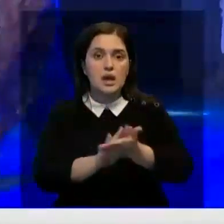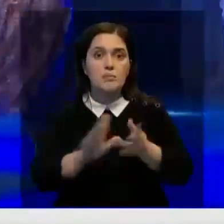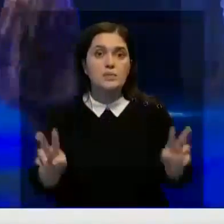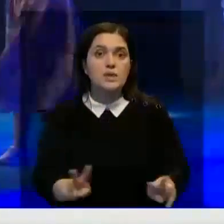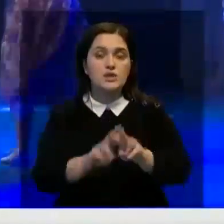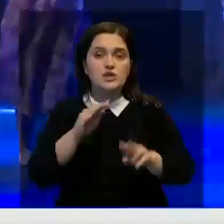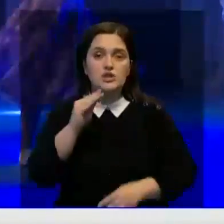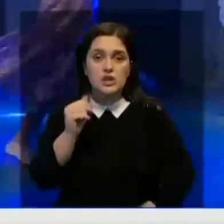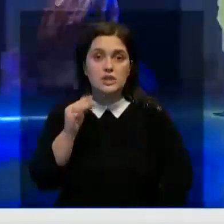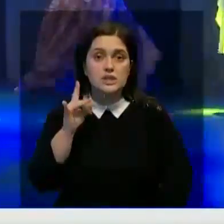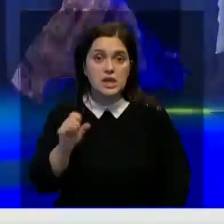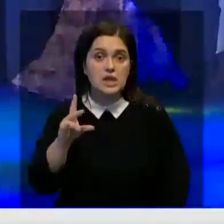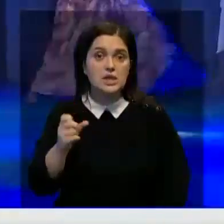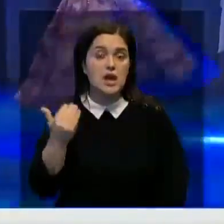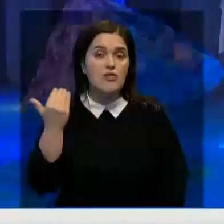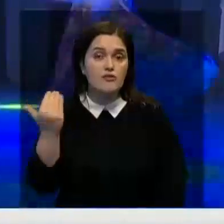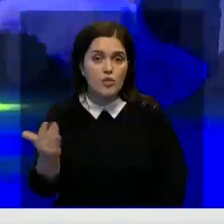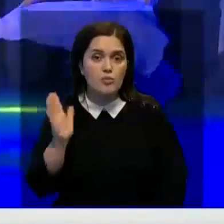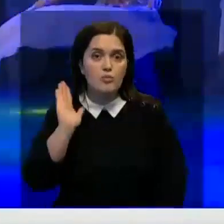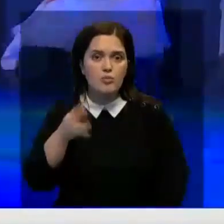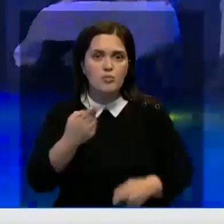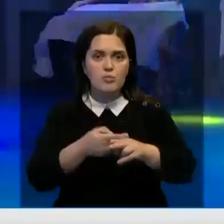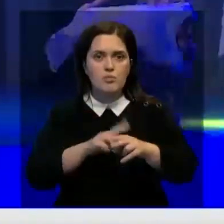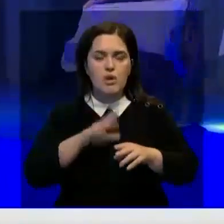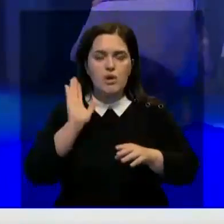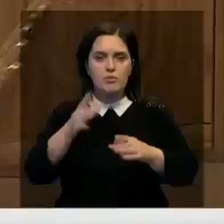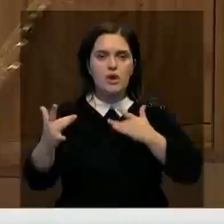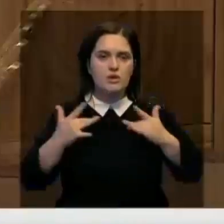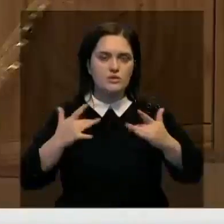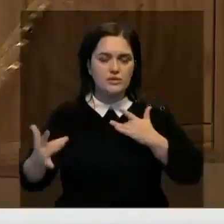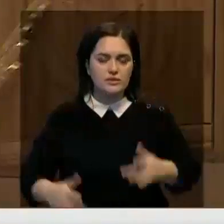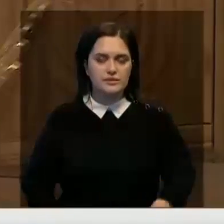Жастаром. Именно на его базе будут творить особые актеры.